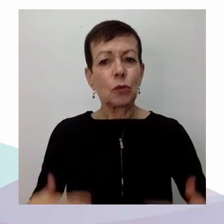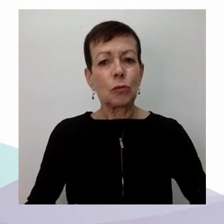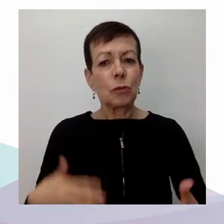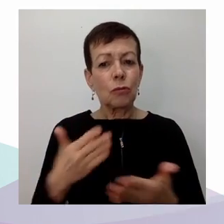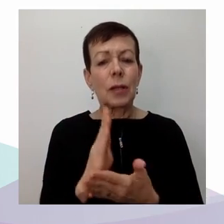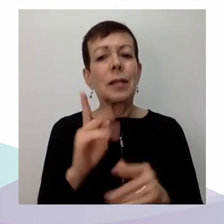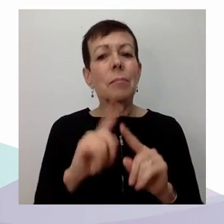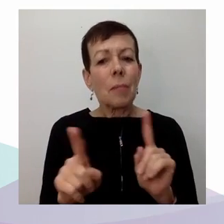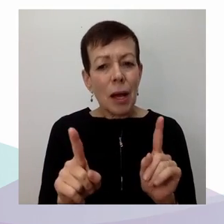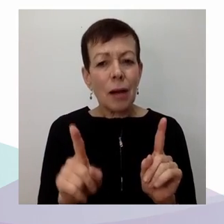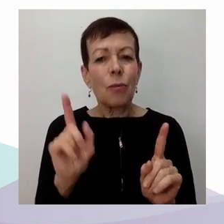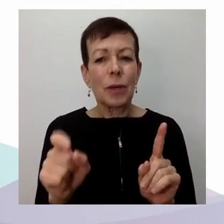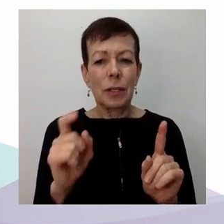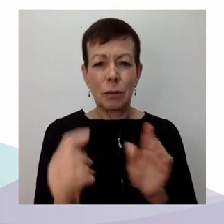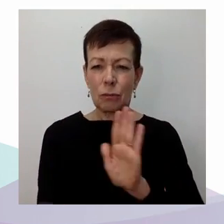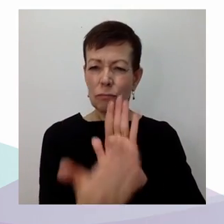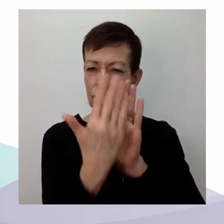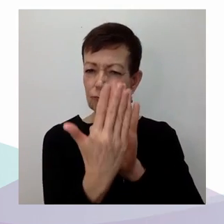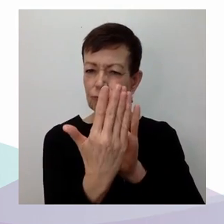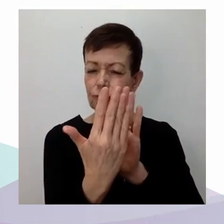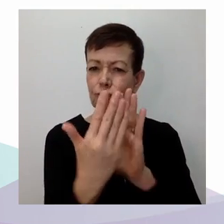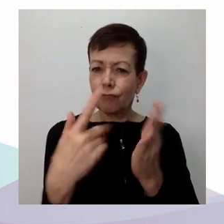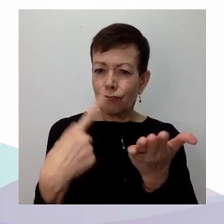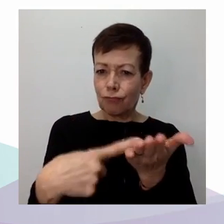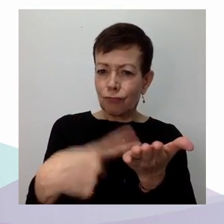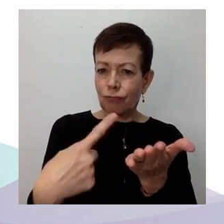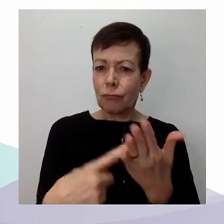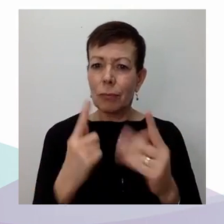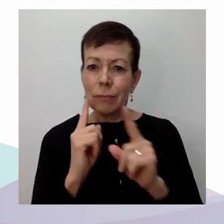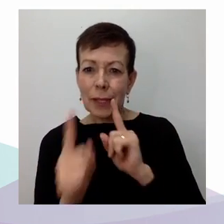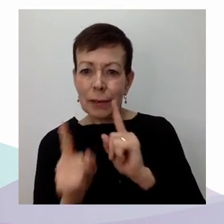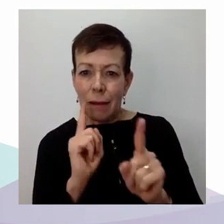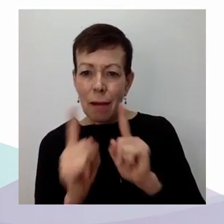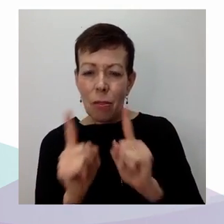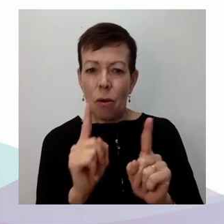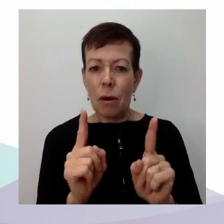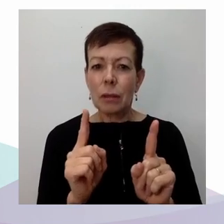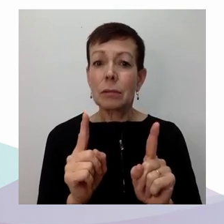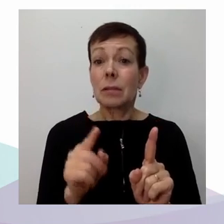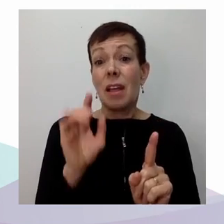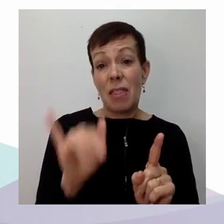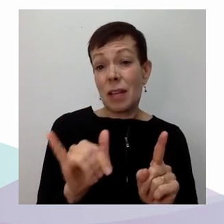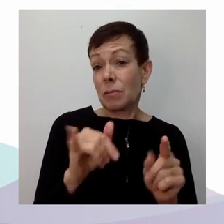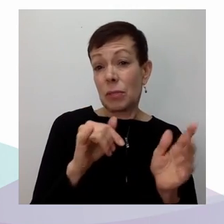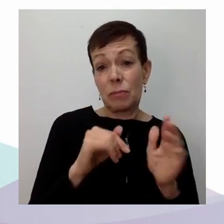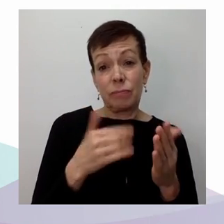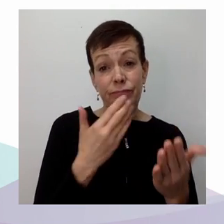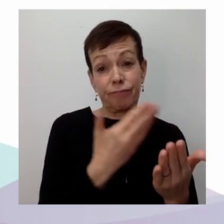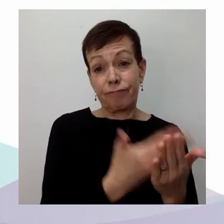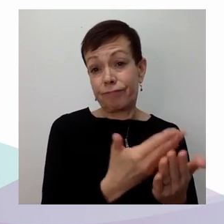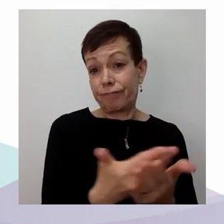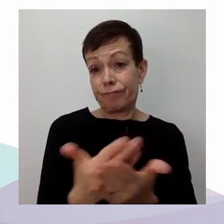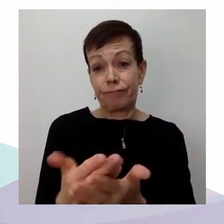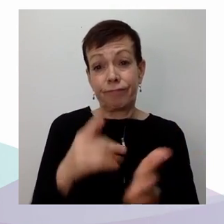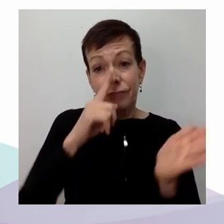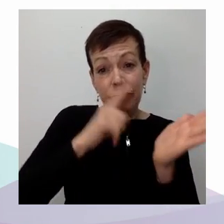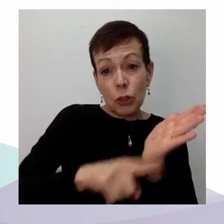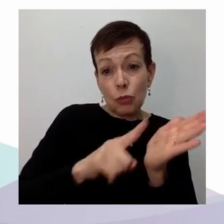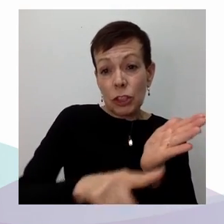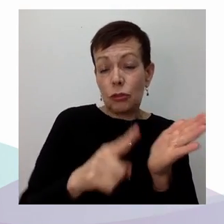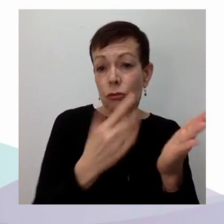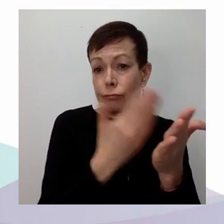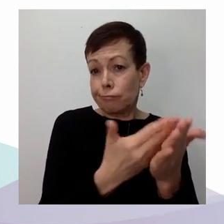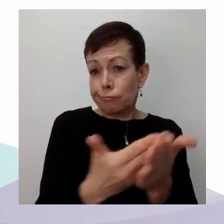regarder de manière un peu empirique ce qu'il advient de ce dialogue entre le législateur et le pouvoir judiciaire. Et ça va nous